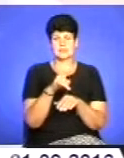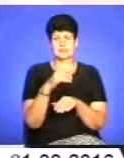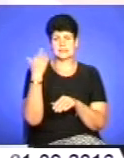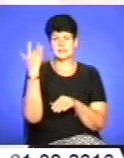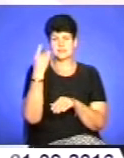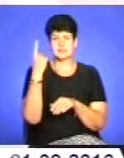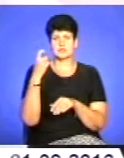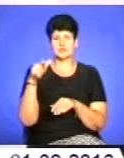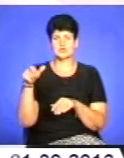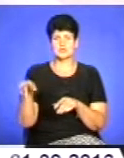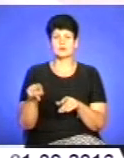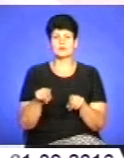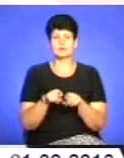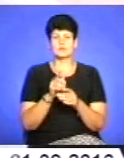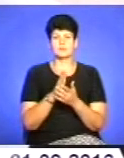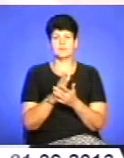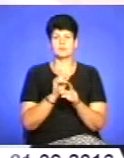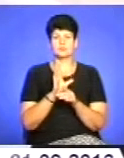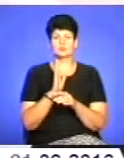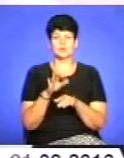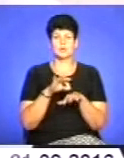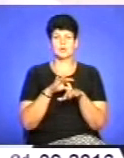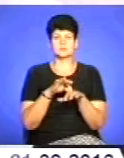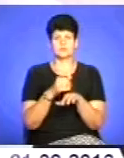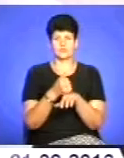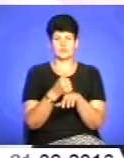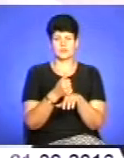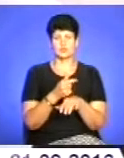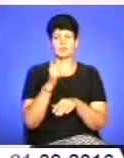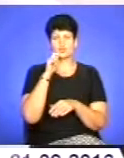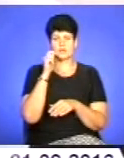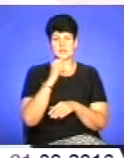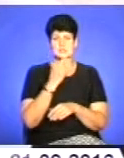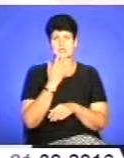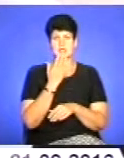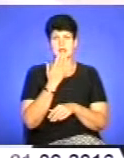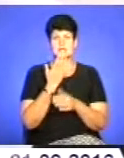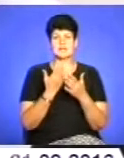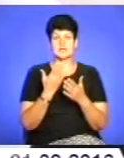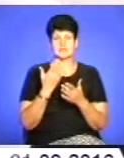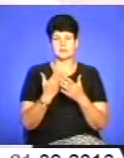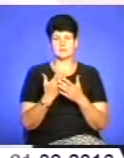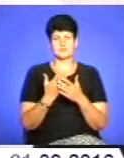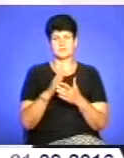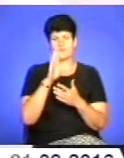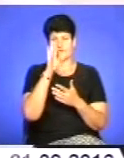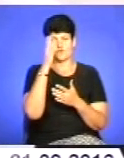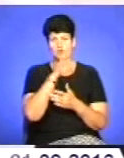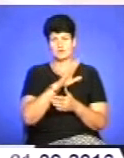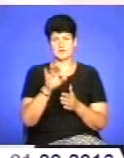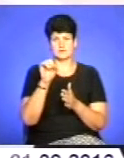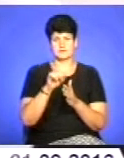так як мав стати провідником української нації, якщо б ворожа рука не обірвала